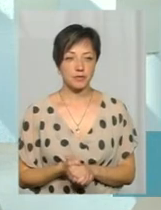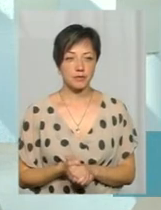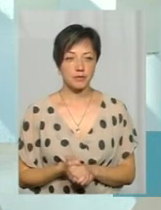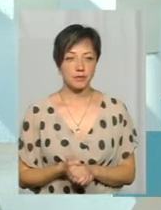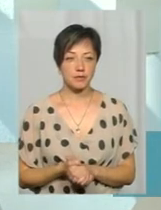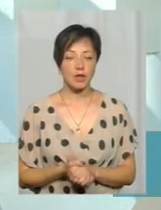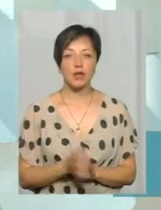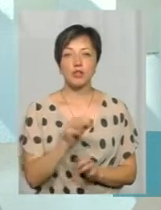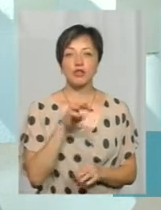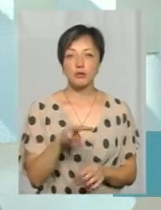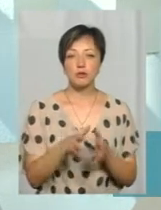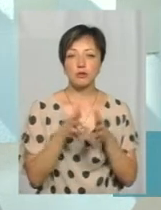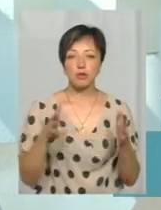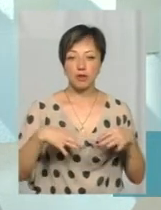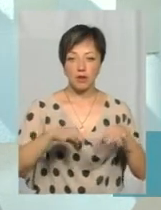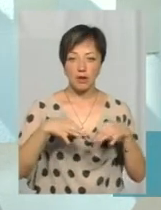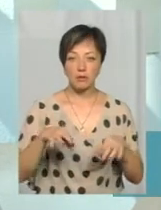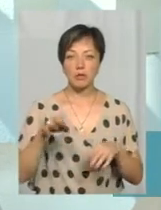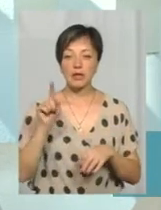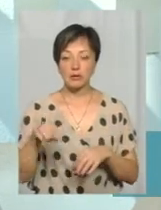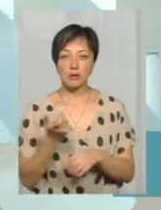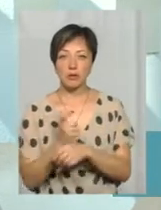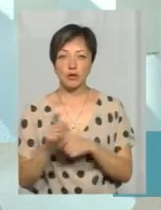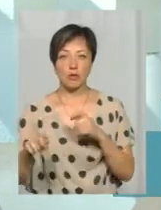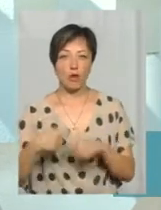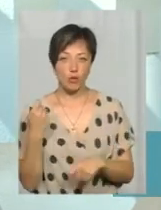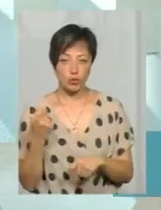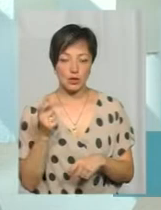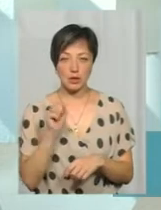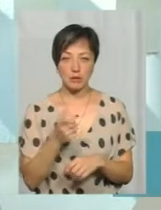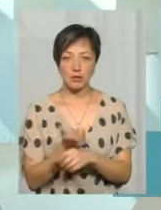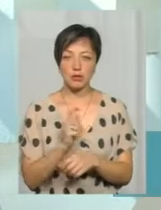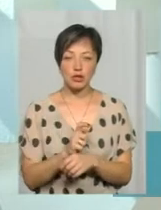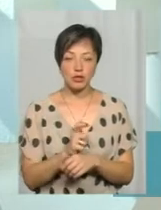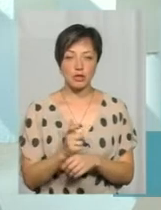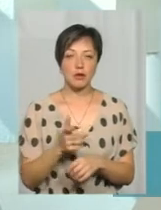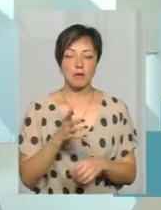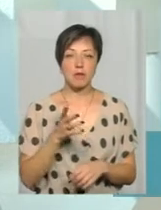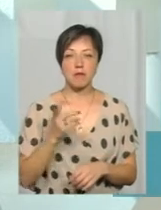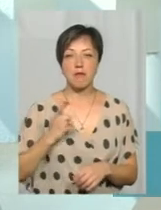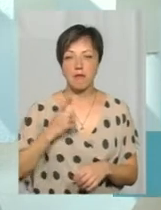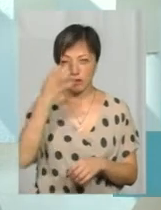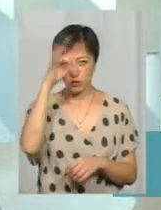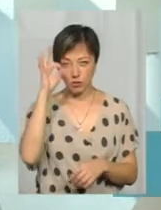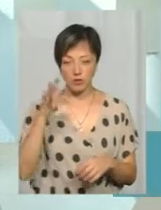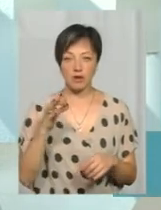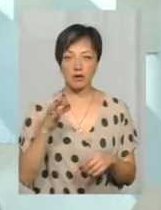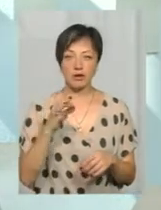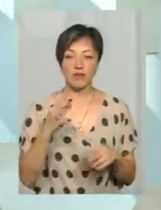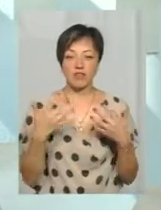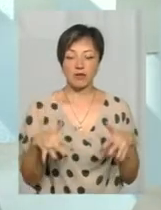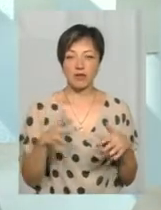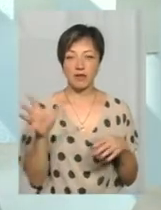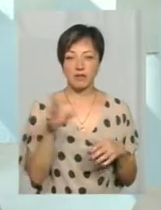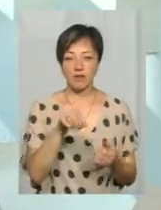Чим більше транспортних засобів, тим більше порушень, тим більше свого часу патрульні витрачають на всіх водіїв. Ми не